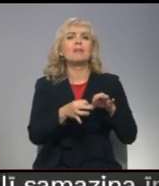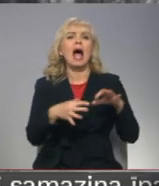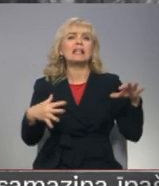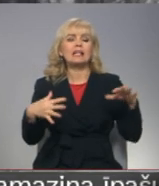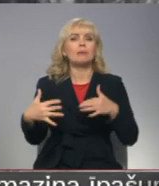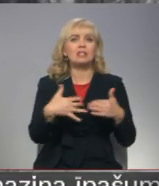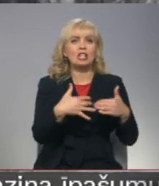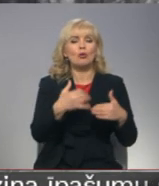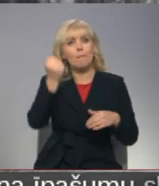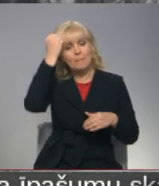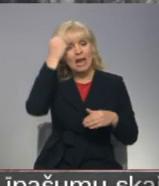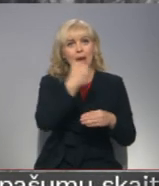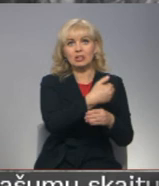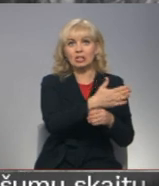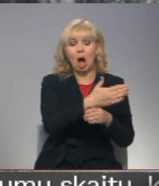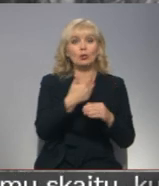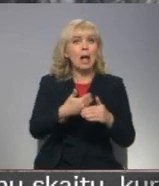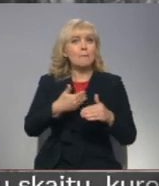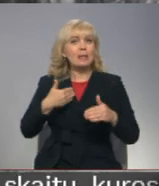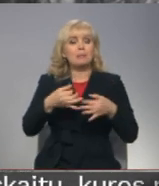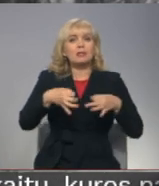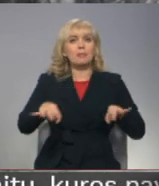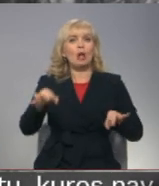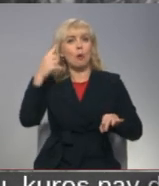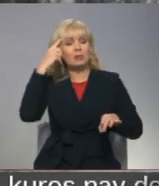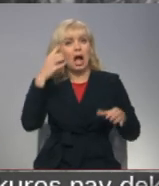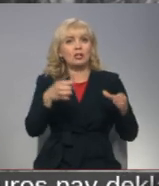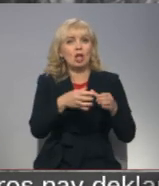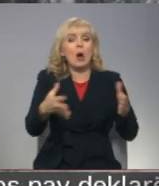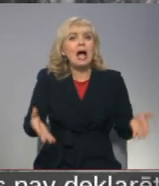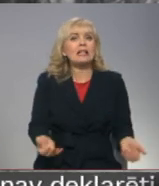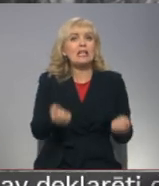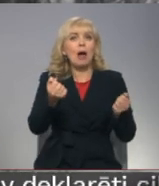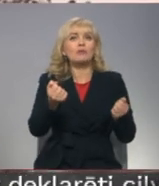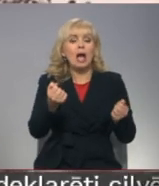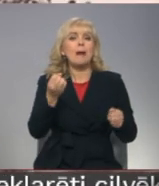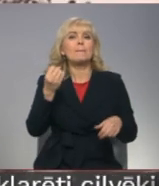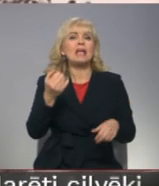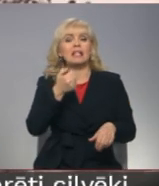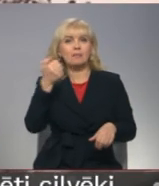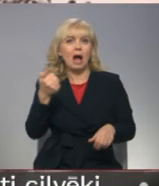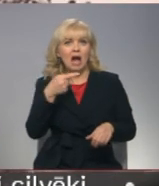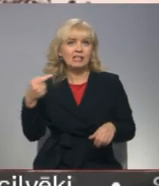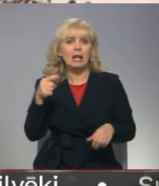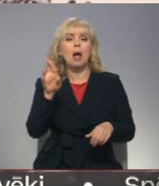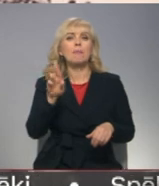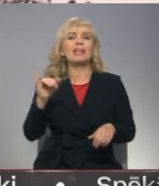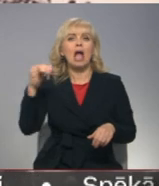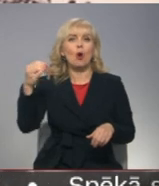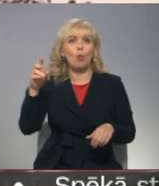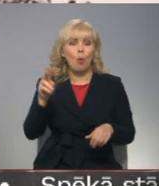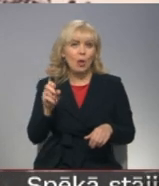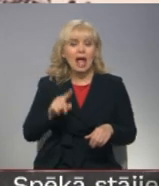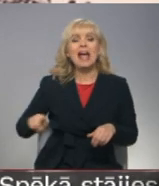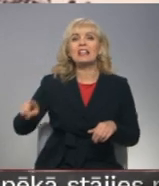karogu. Savukārt pirms tām brīvprātīgo rotas dibināšanas 15. gads kārtā priekulē notikuši plaši